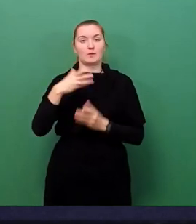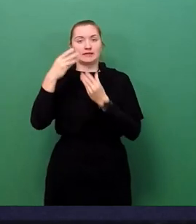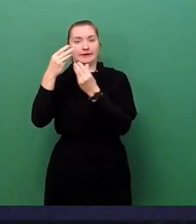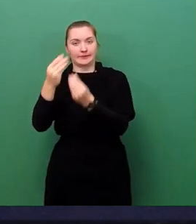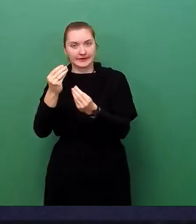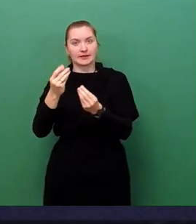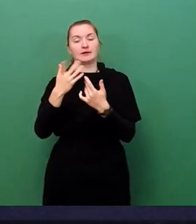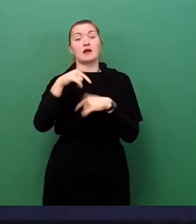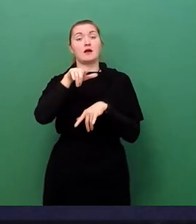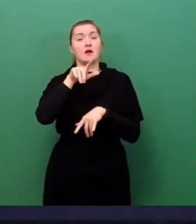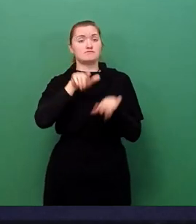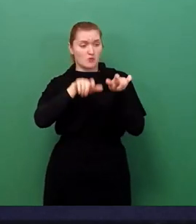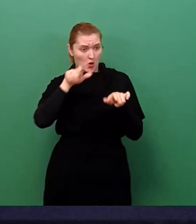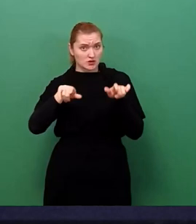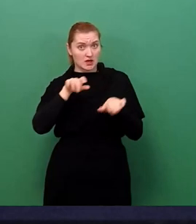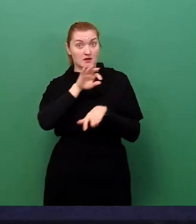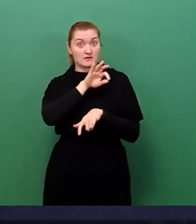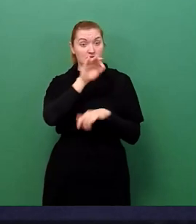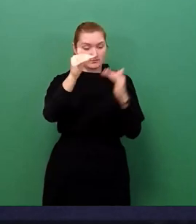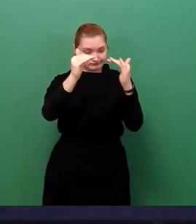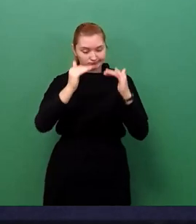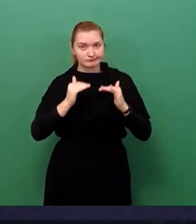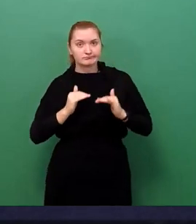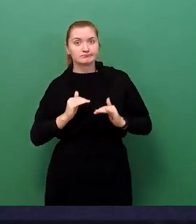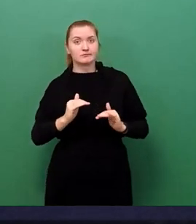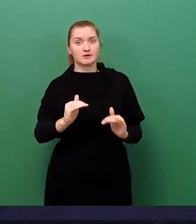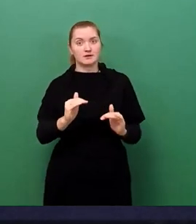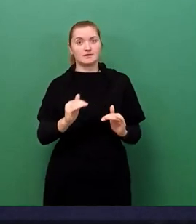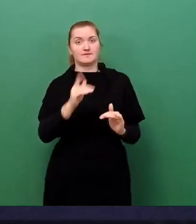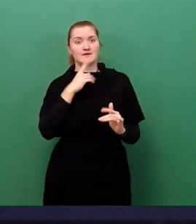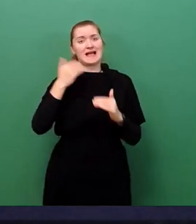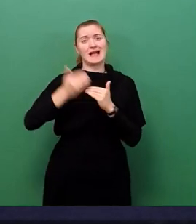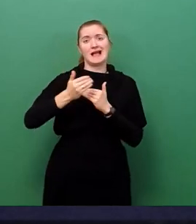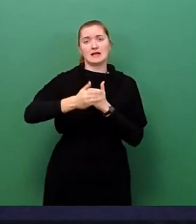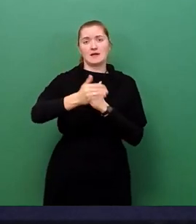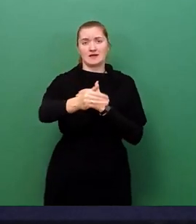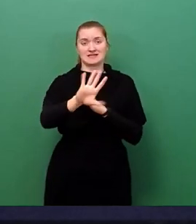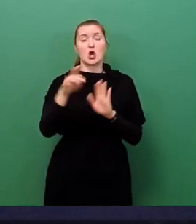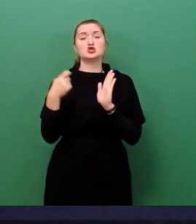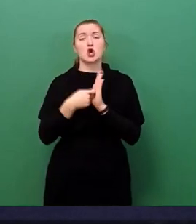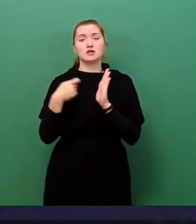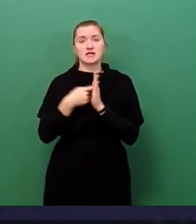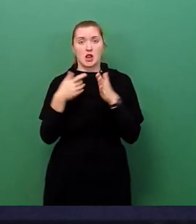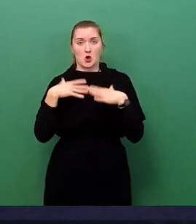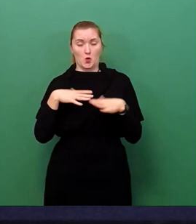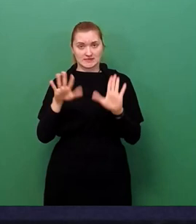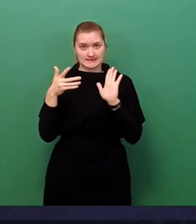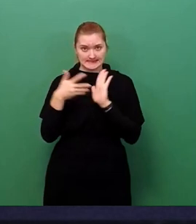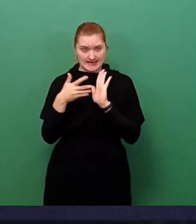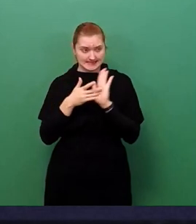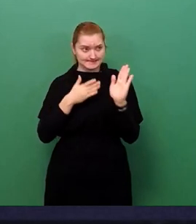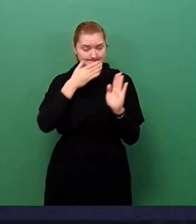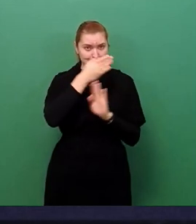Bürgerinnen und Bürgern niederschwellig möglich, sich regelmäßig kostenlos testen zu lassen. Da